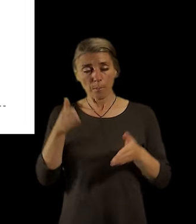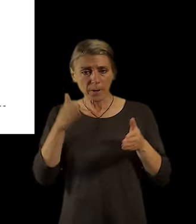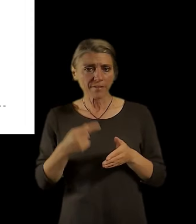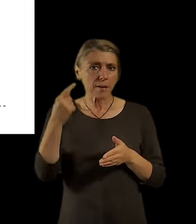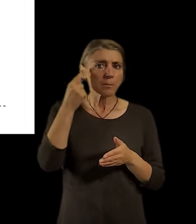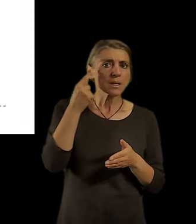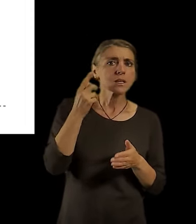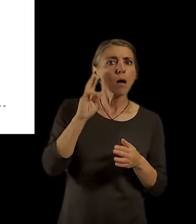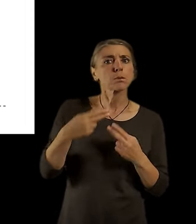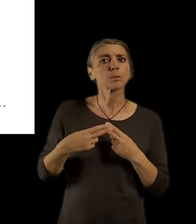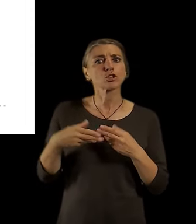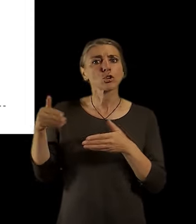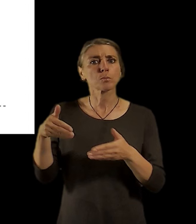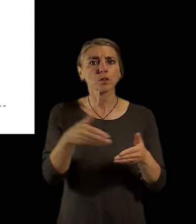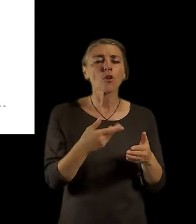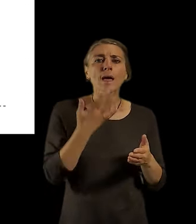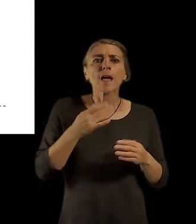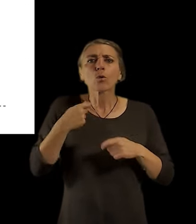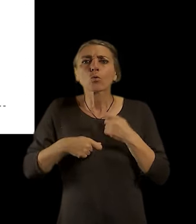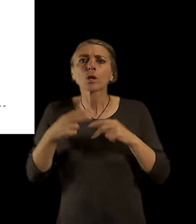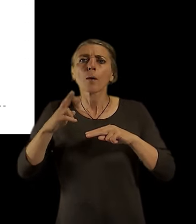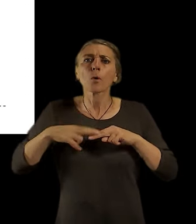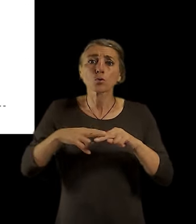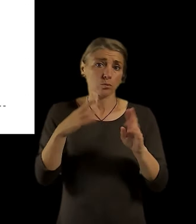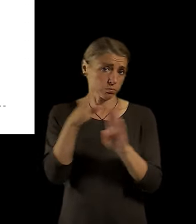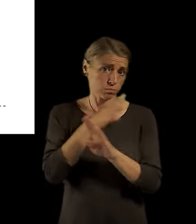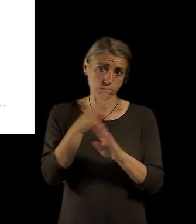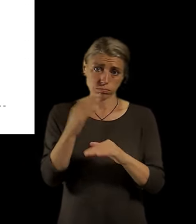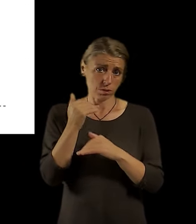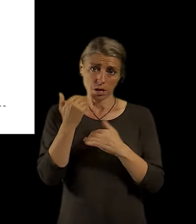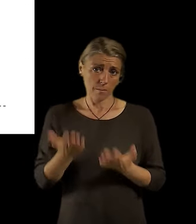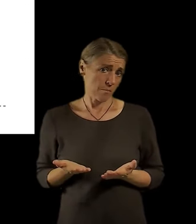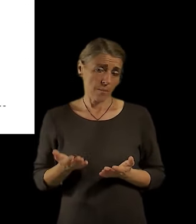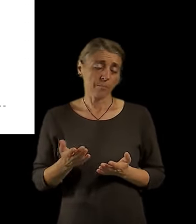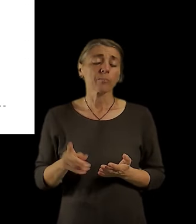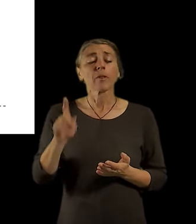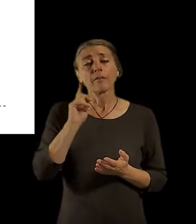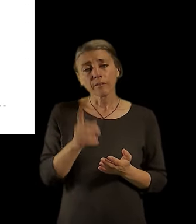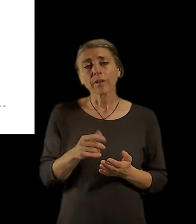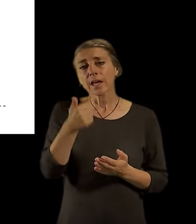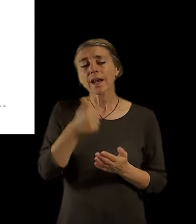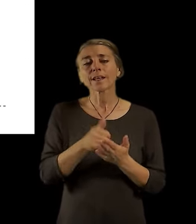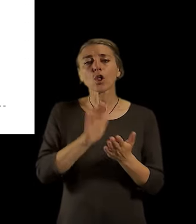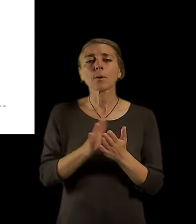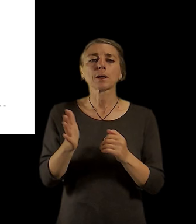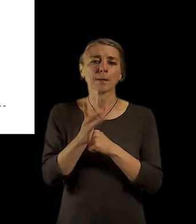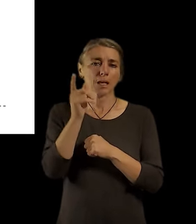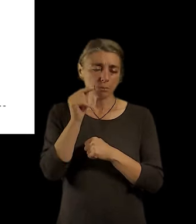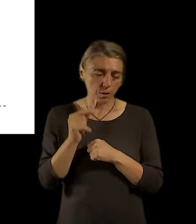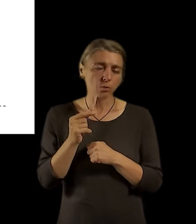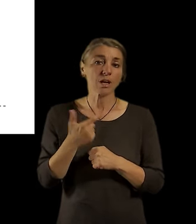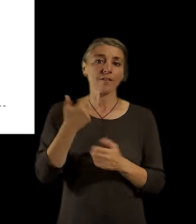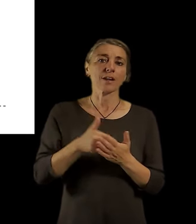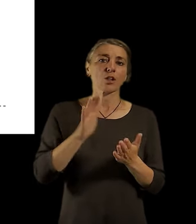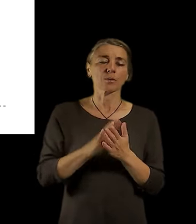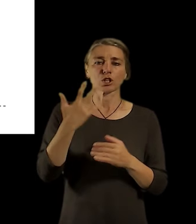podklady. Takže tady vlastně máme nastavený kilometr a dva kilometry. je těch 15 minut, dva kilometry jsou 30 minut. Ale my vlastně nevíme,